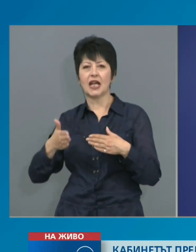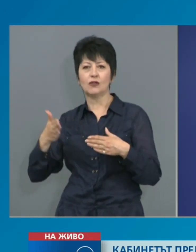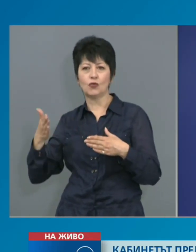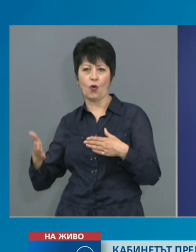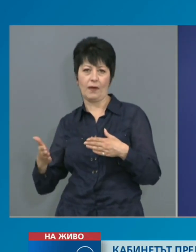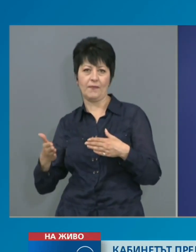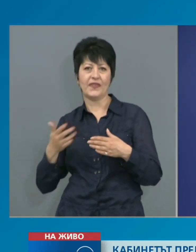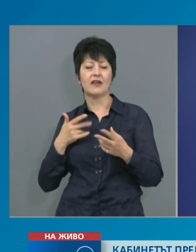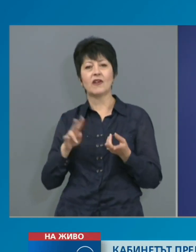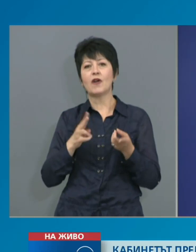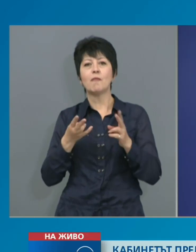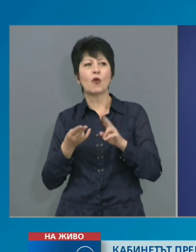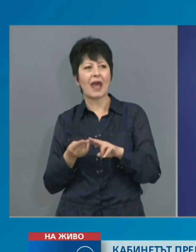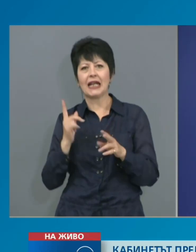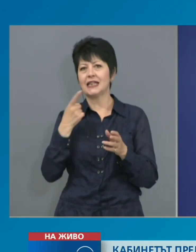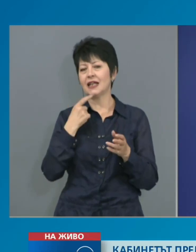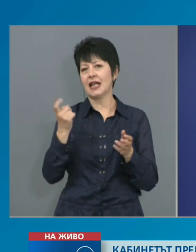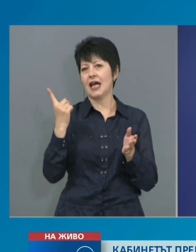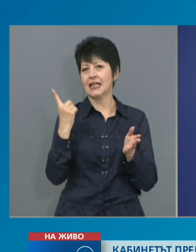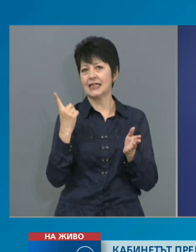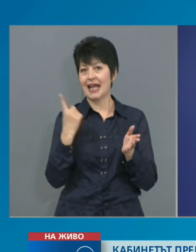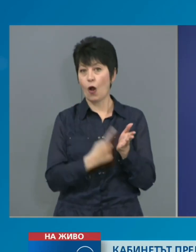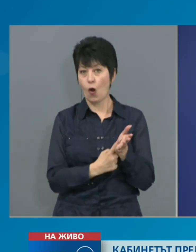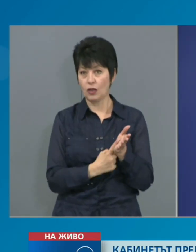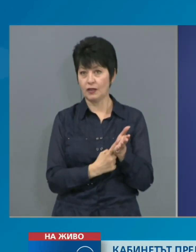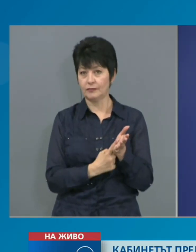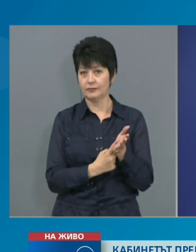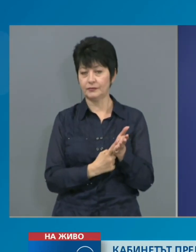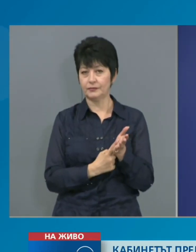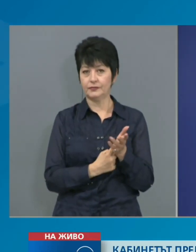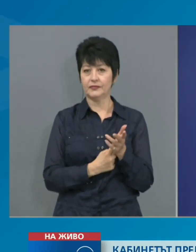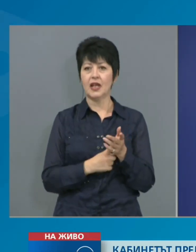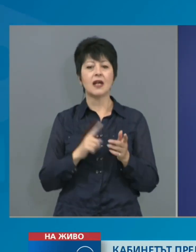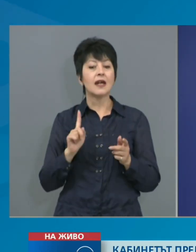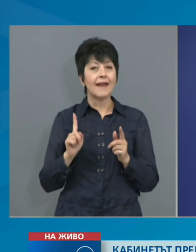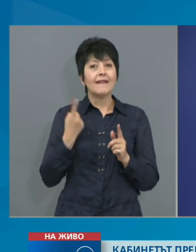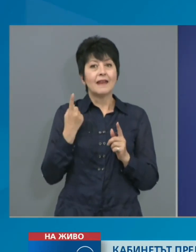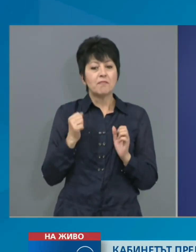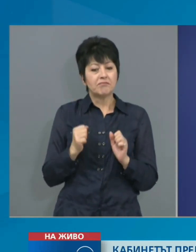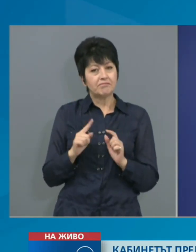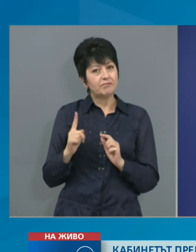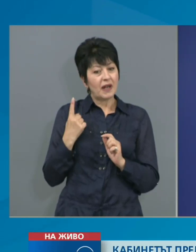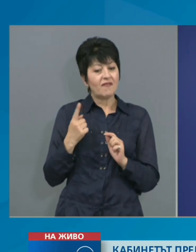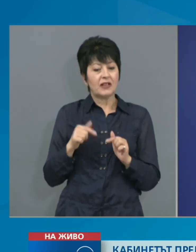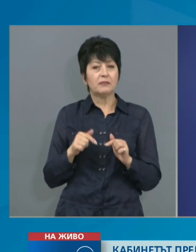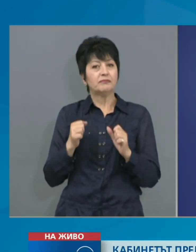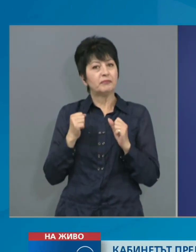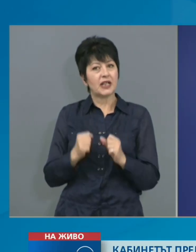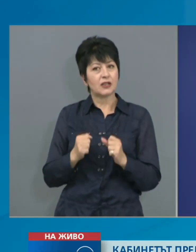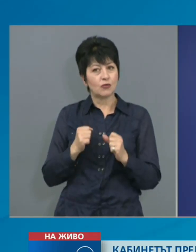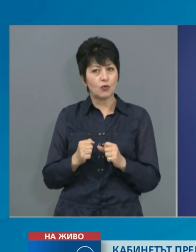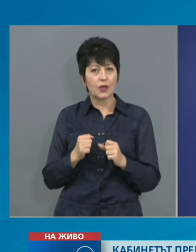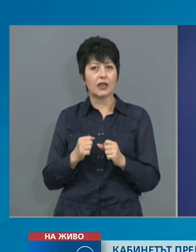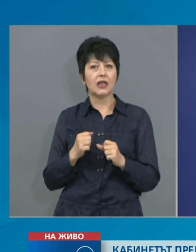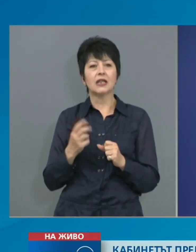промяна на закони и на подзаконова нормативна регулация. Те първа предстоят и решения на отрасловите съвети